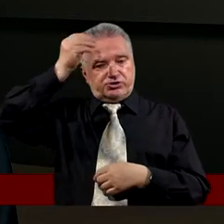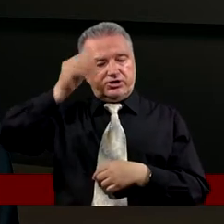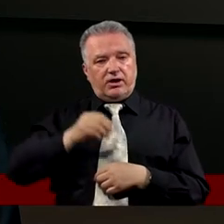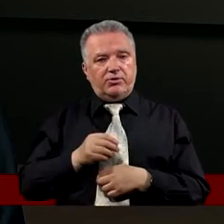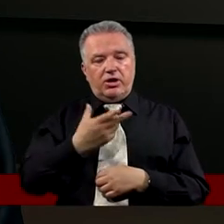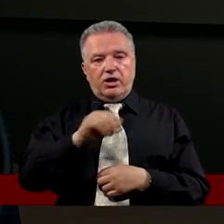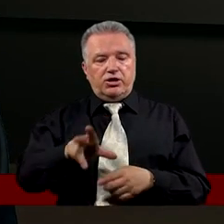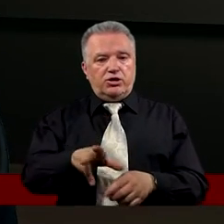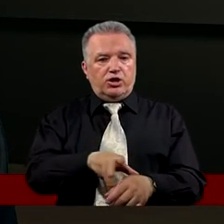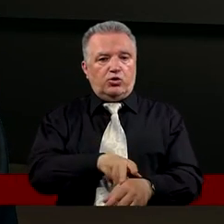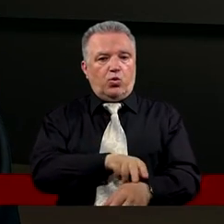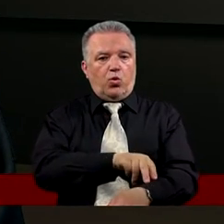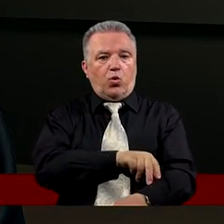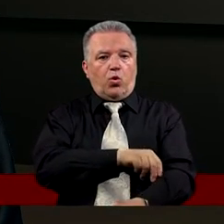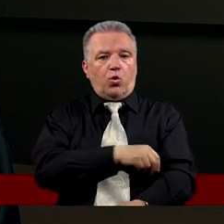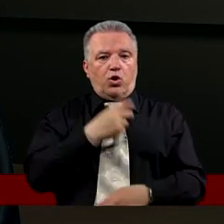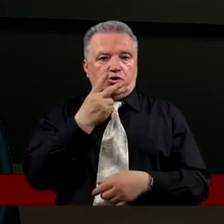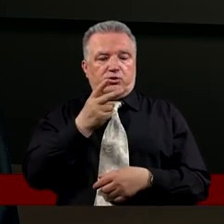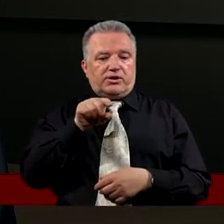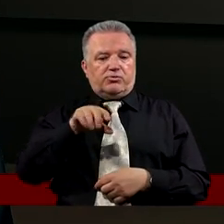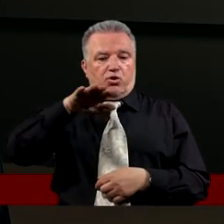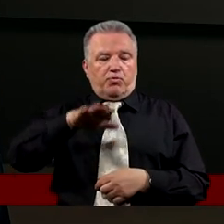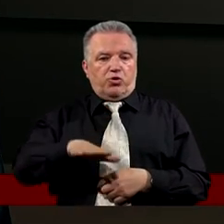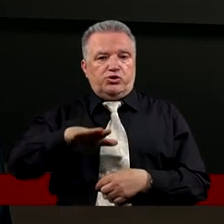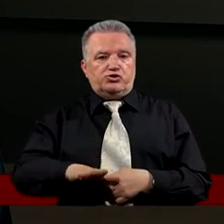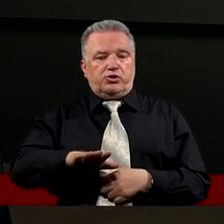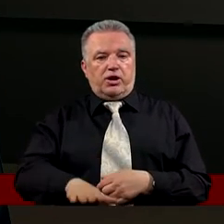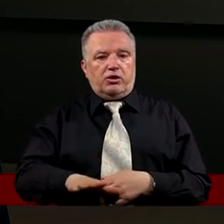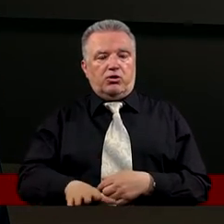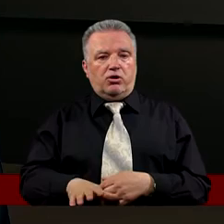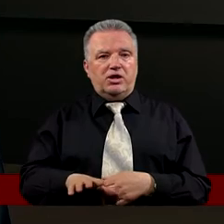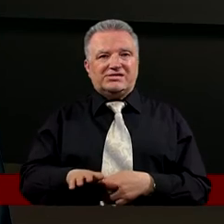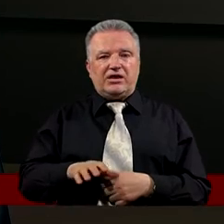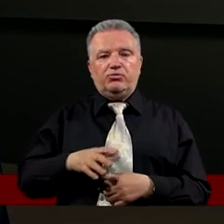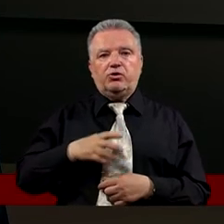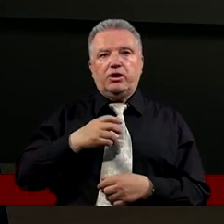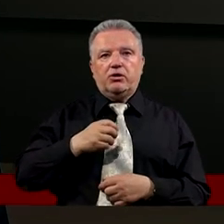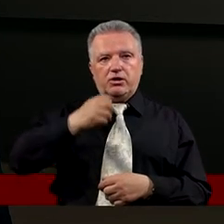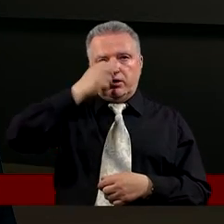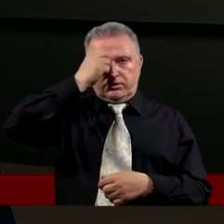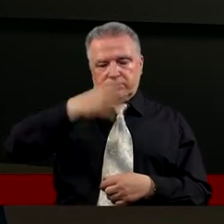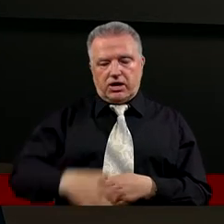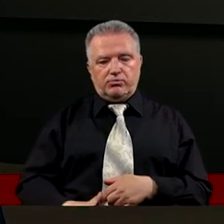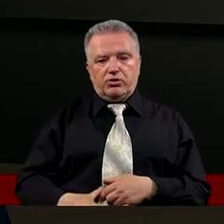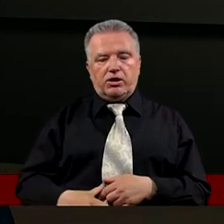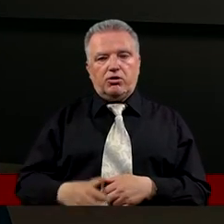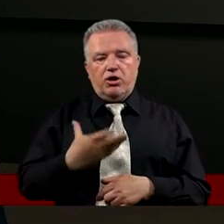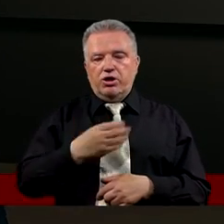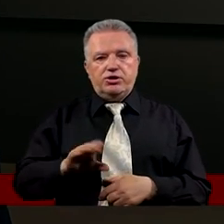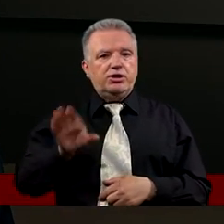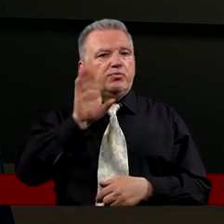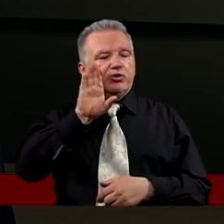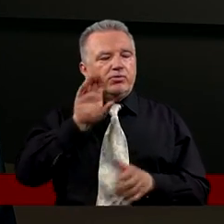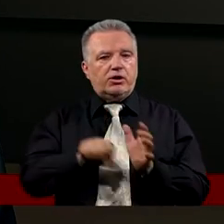Niedługo Zobaczą go Poniżonego Zhańbionego Jak napisał Izajasz